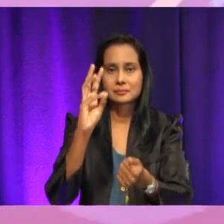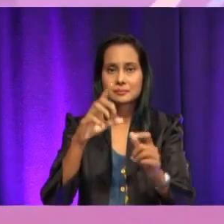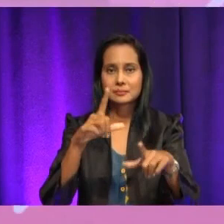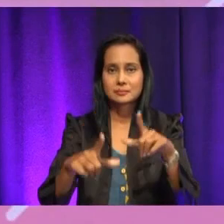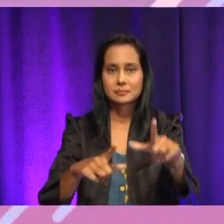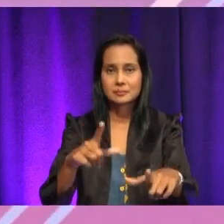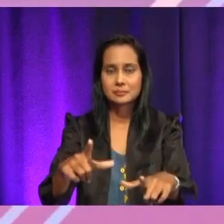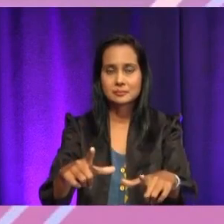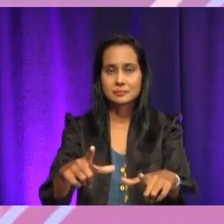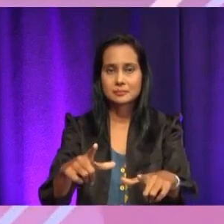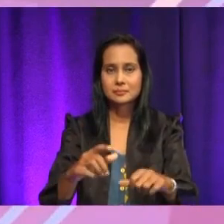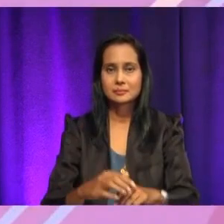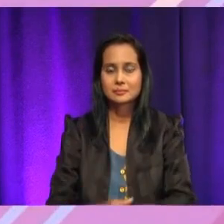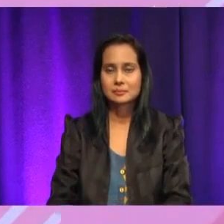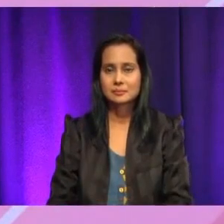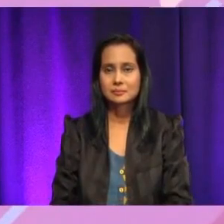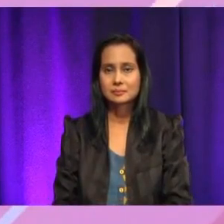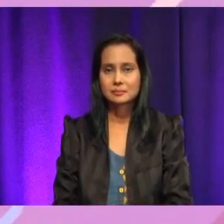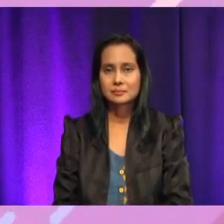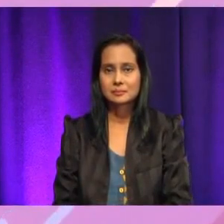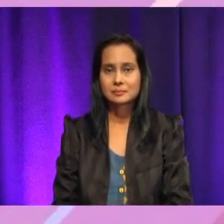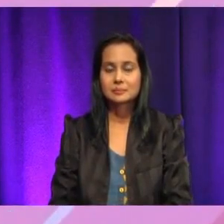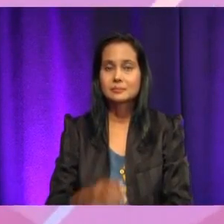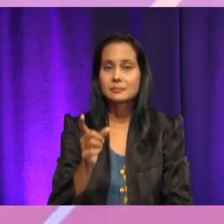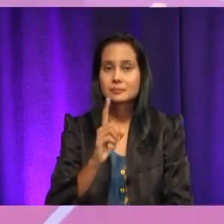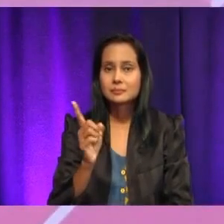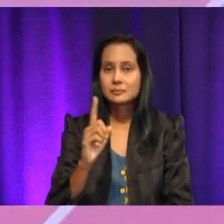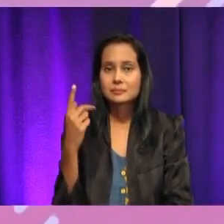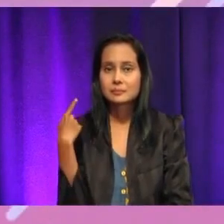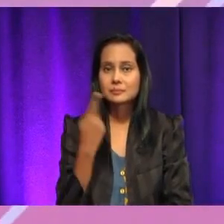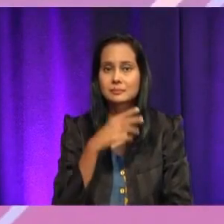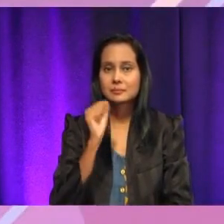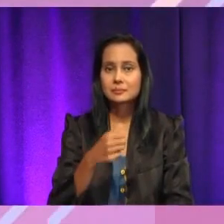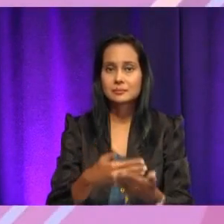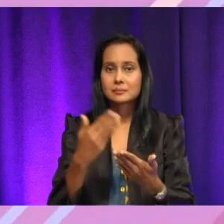Cikgu. Ya, satu lagi soalan untuk Izara. Di manakah kita boleh membeli token?